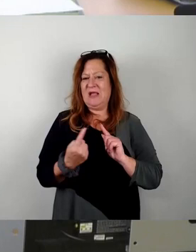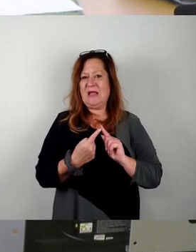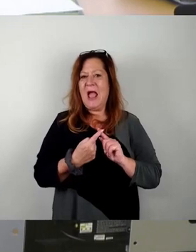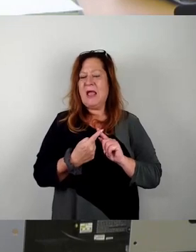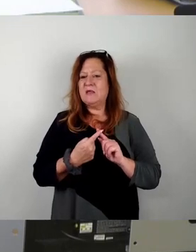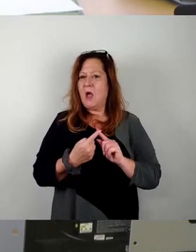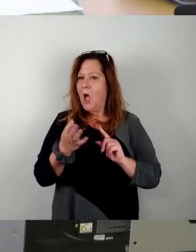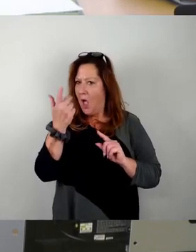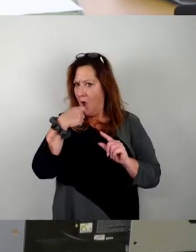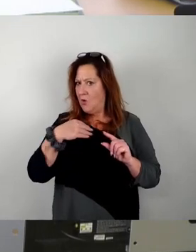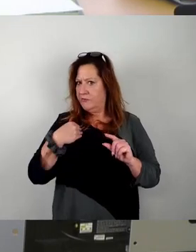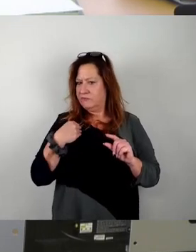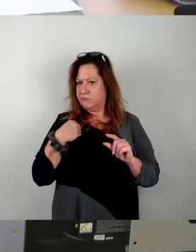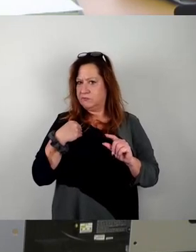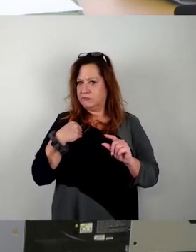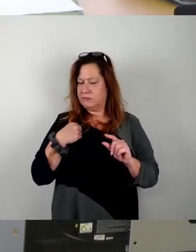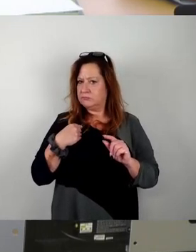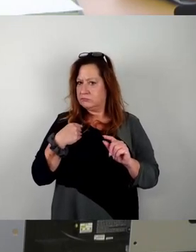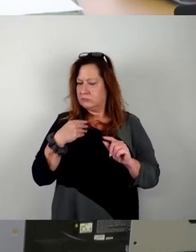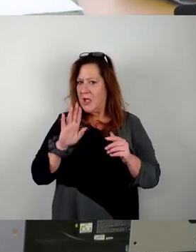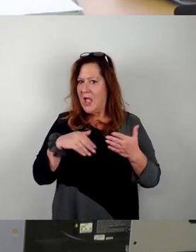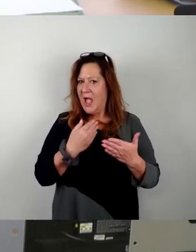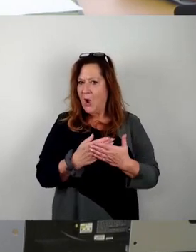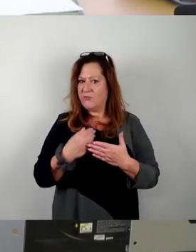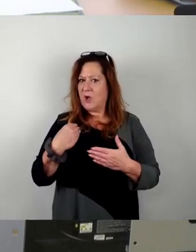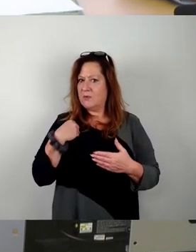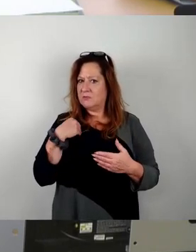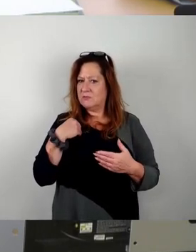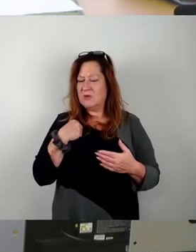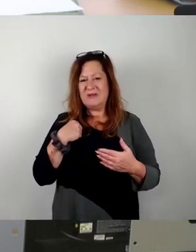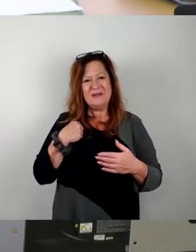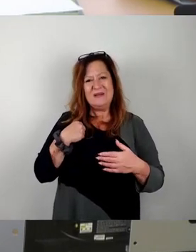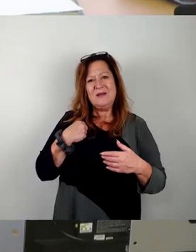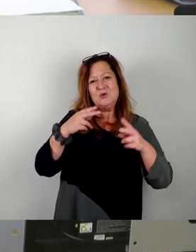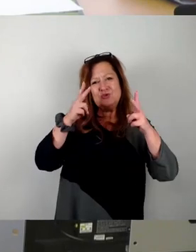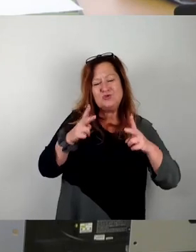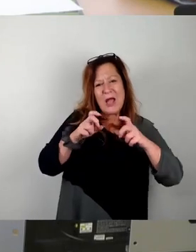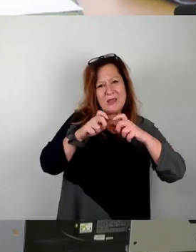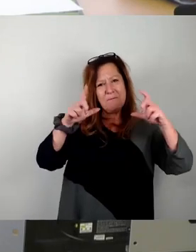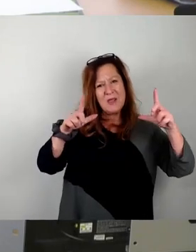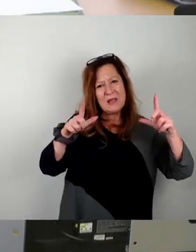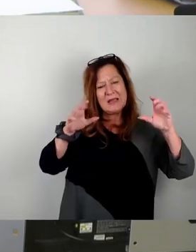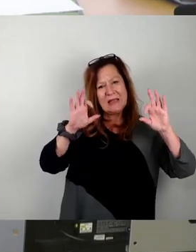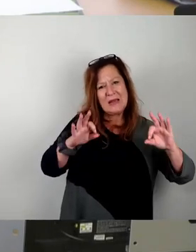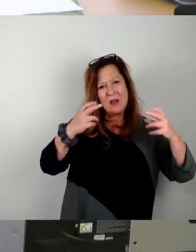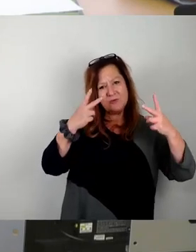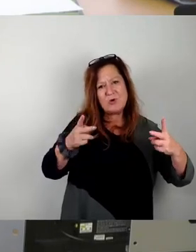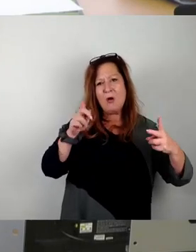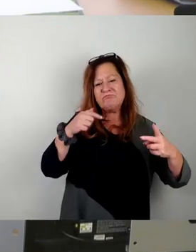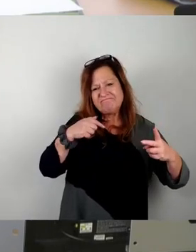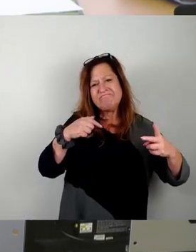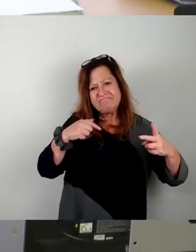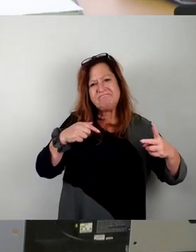uns doch die Aufgabe zu geben, hier nochmal uns das Leitbild sehr genau anzuschauen. In der Tat ist es so, dass